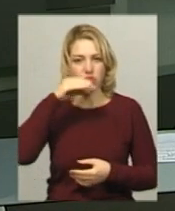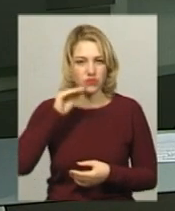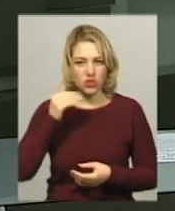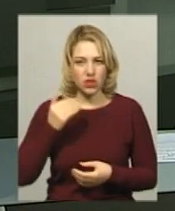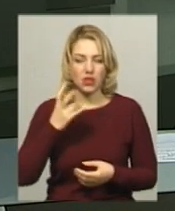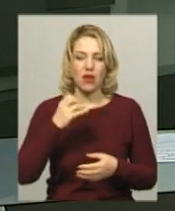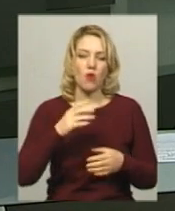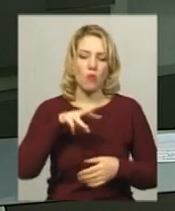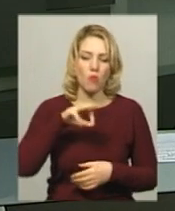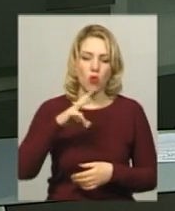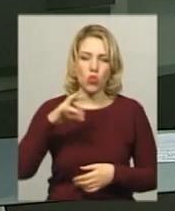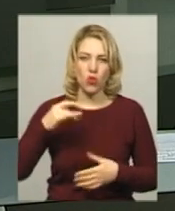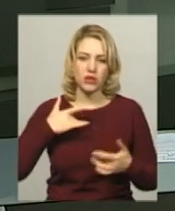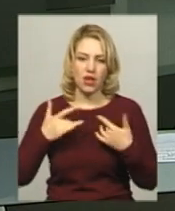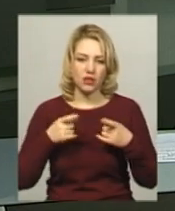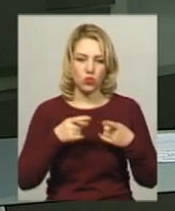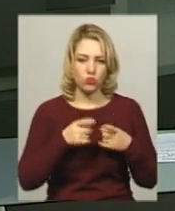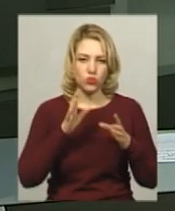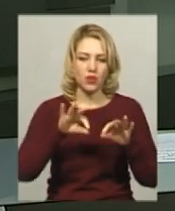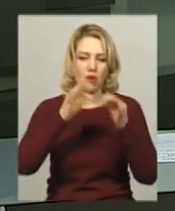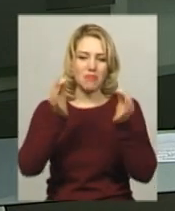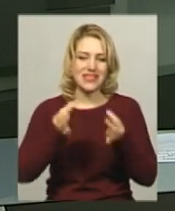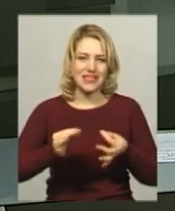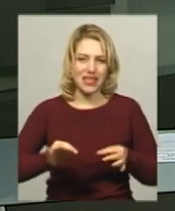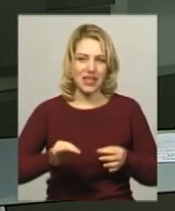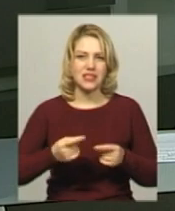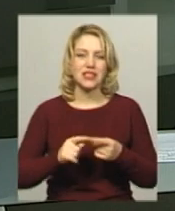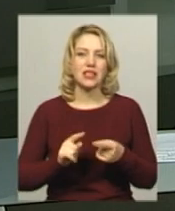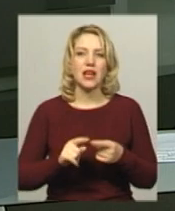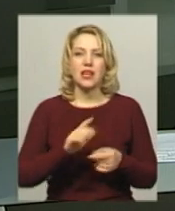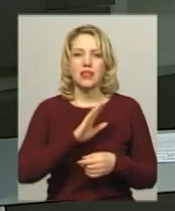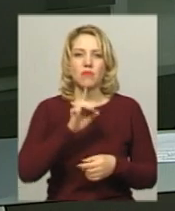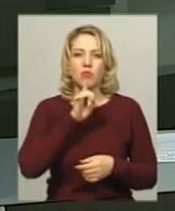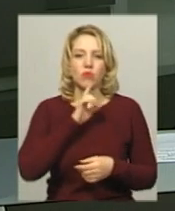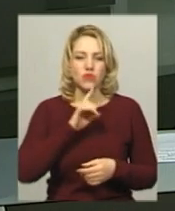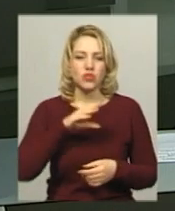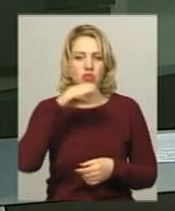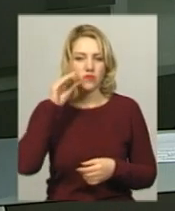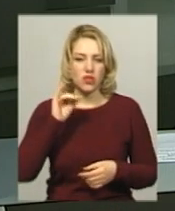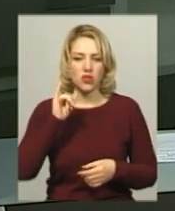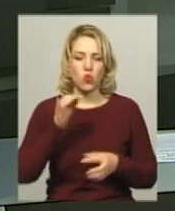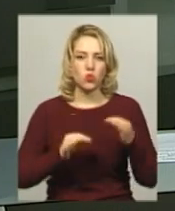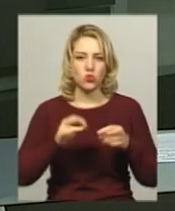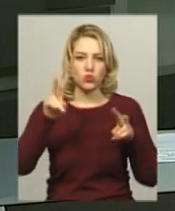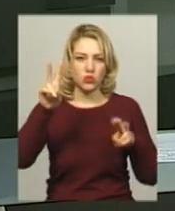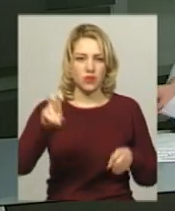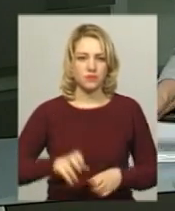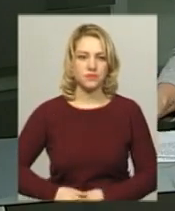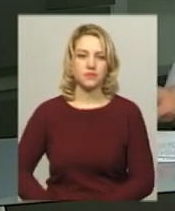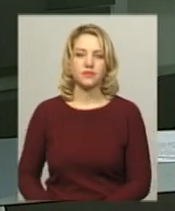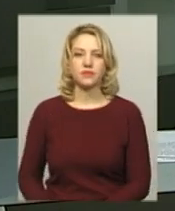У монотеатрі «Кут» відбудеться мистецький проект «Сповідь Барда. Не промовчи Шевченка у собі». Початок о 16-й годині.